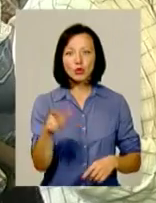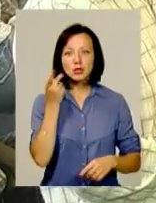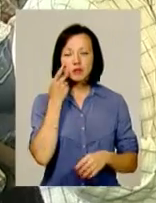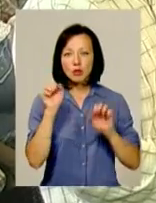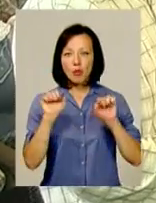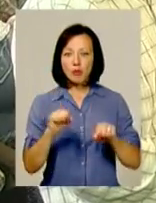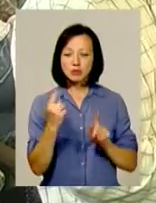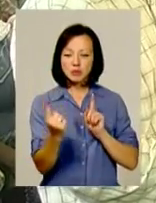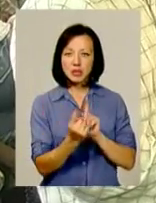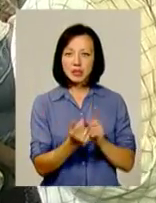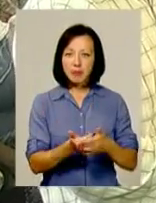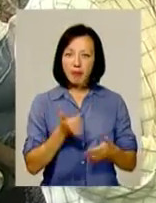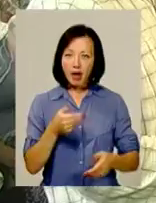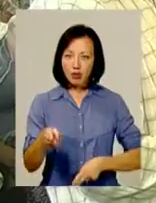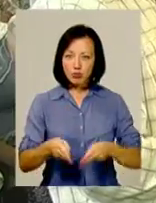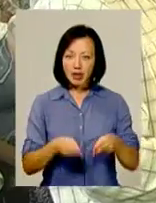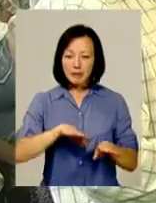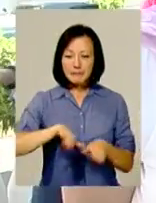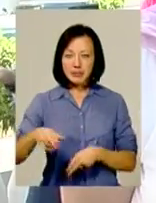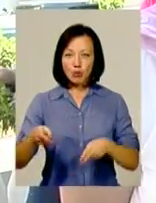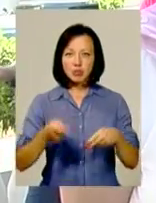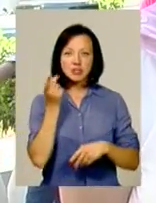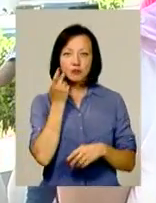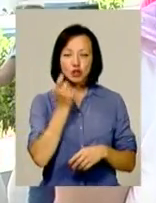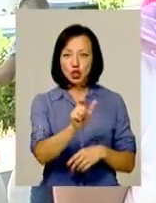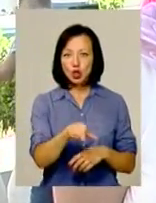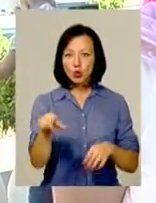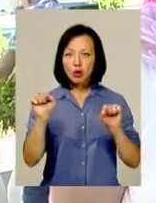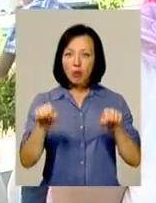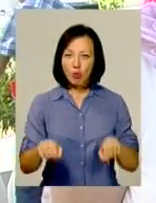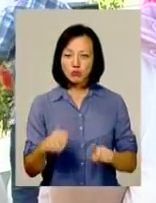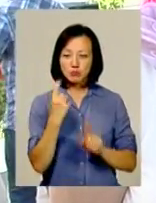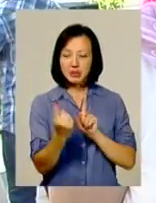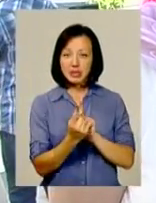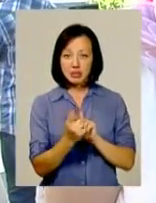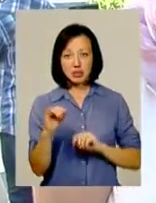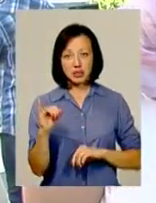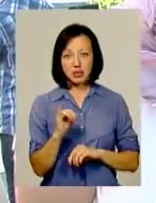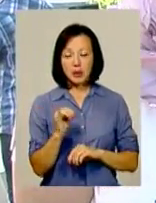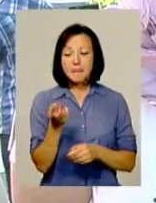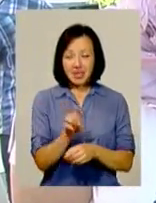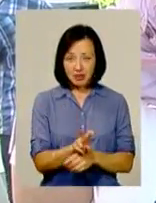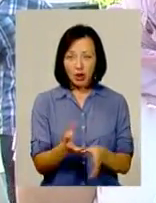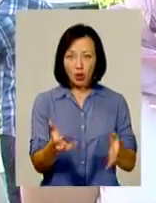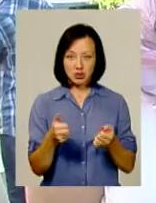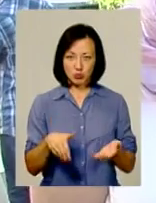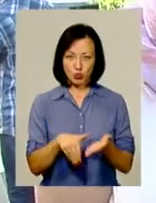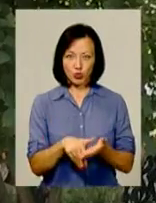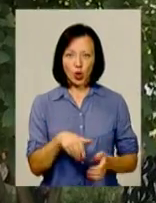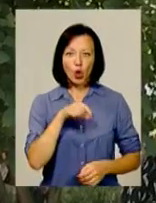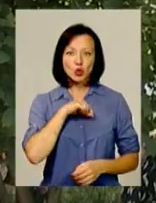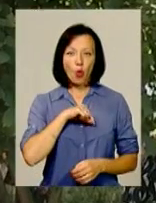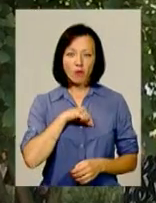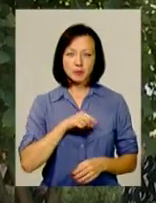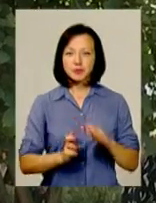можуть підійти перед операцією, після операції, завжди люди можуть підійти і отримати допомогу духовну.